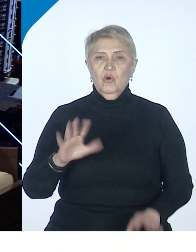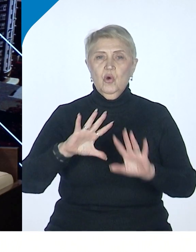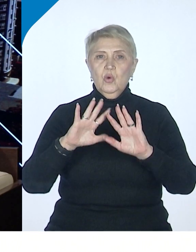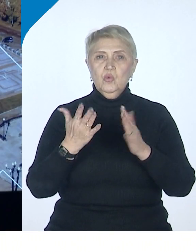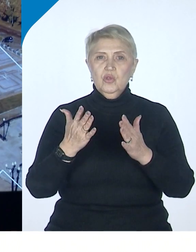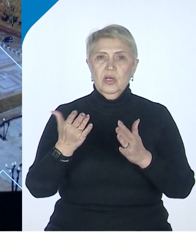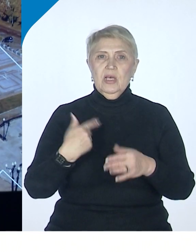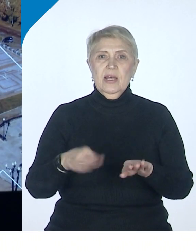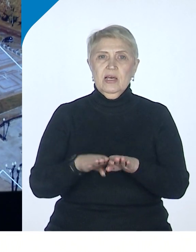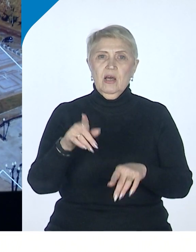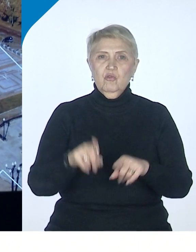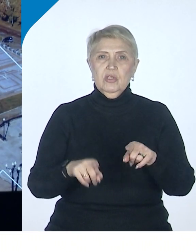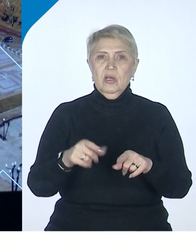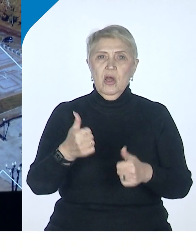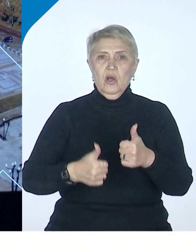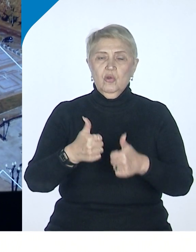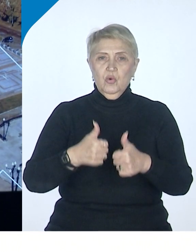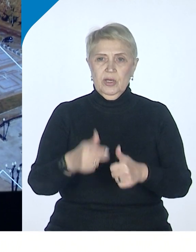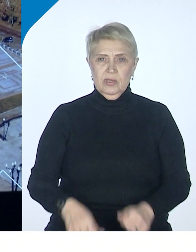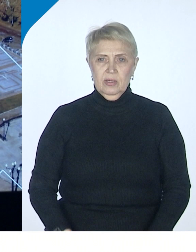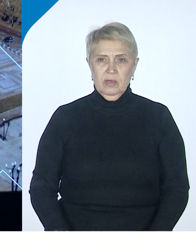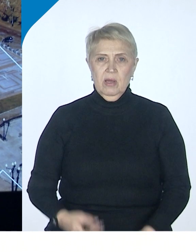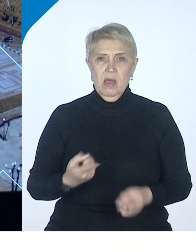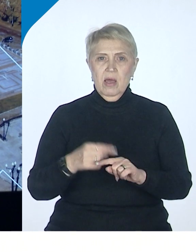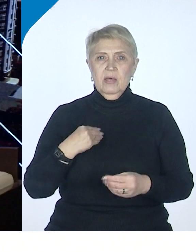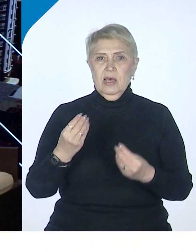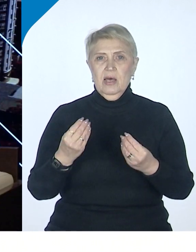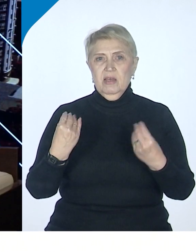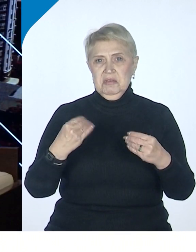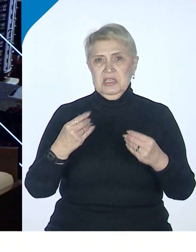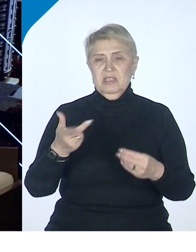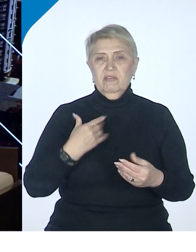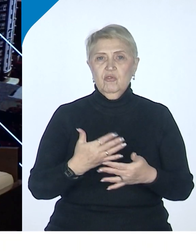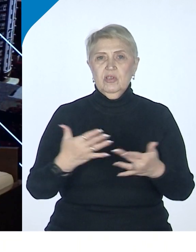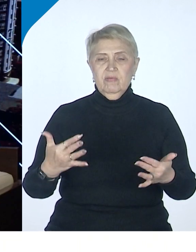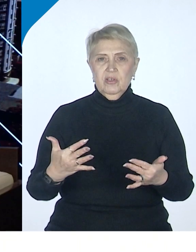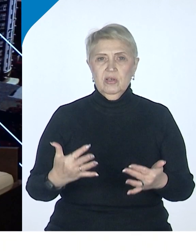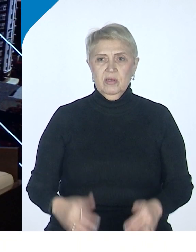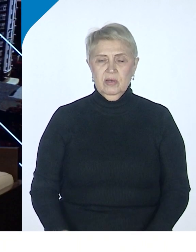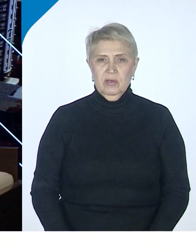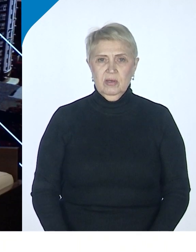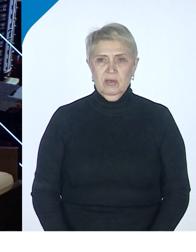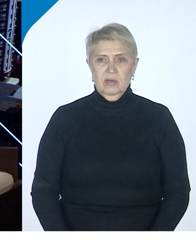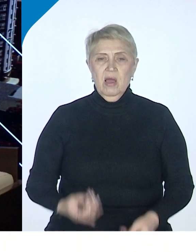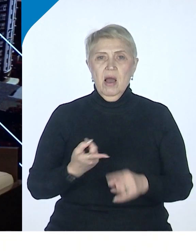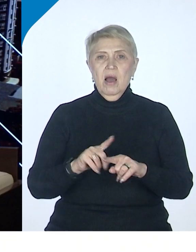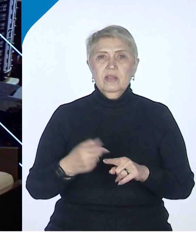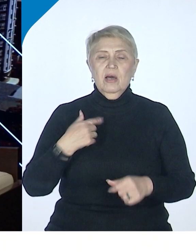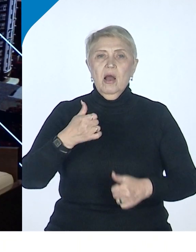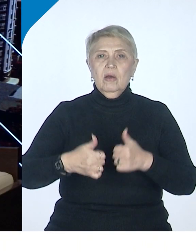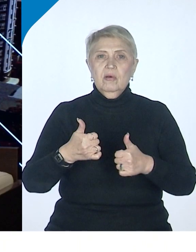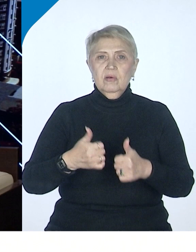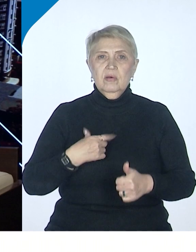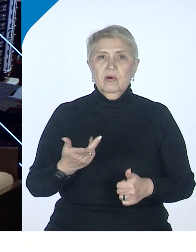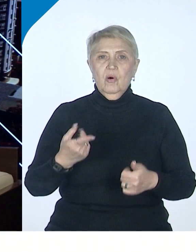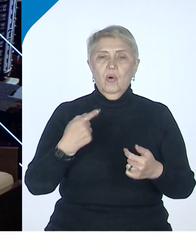традиционная конкуренция. Это естественная вещь. Но это такого рода конкуренция, в которой победителя